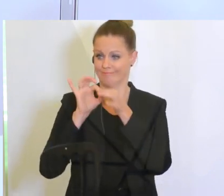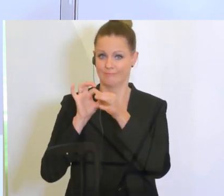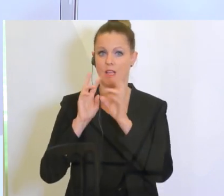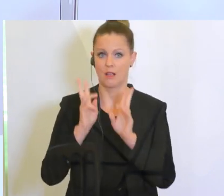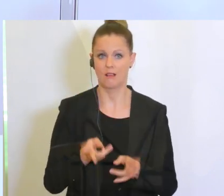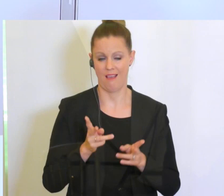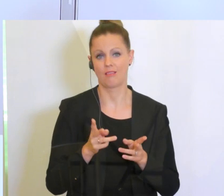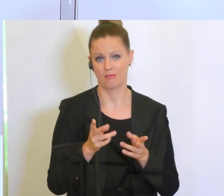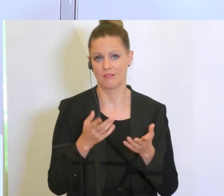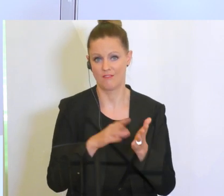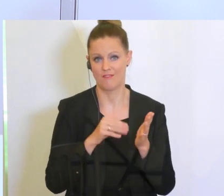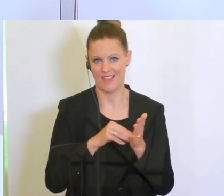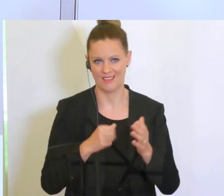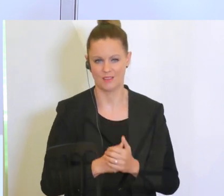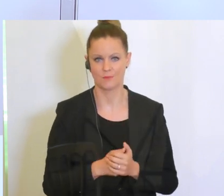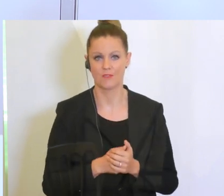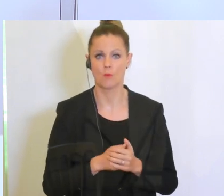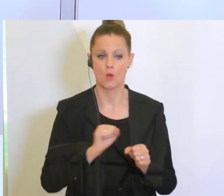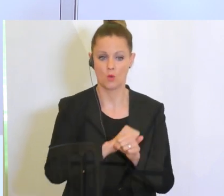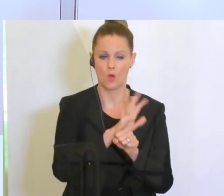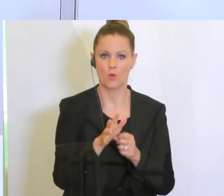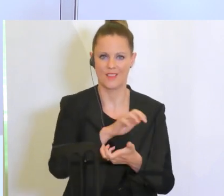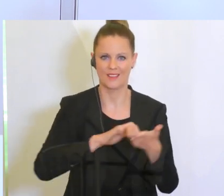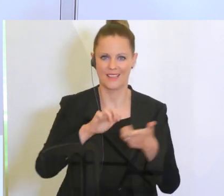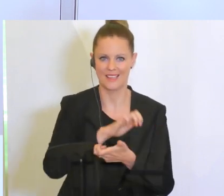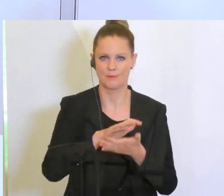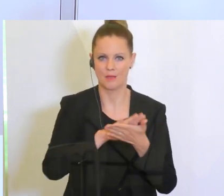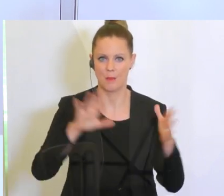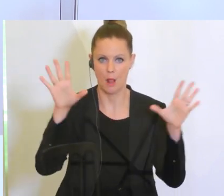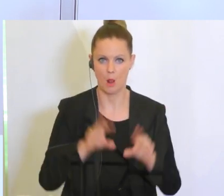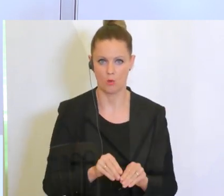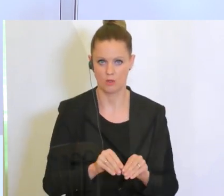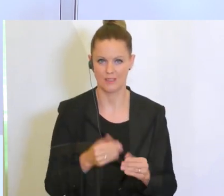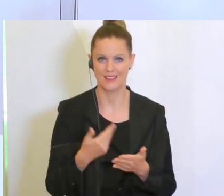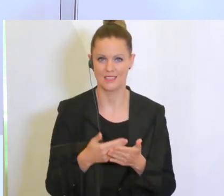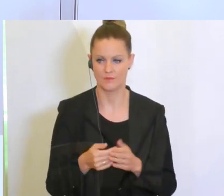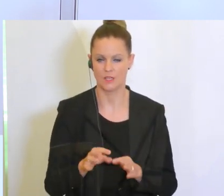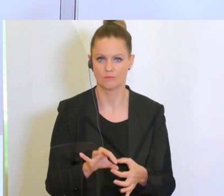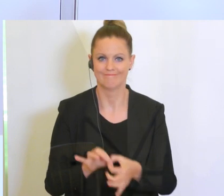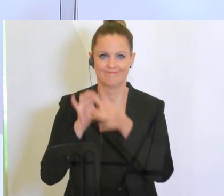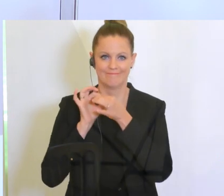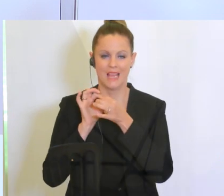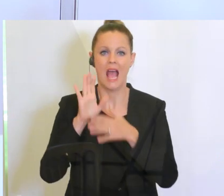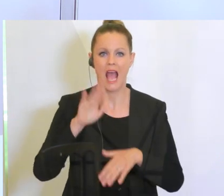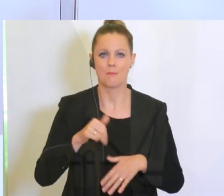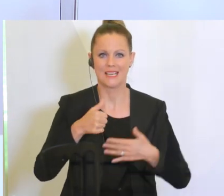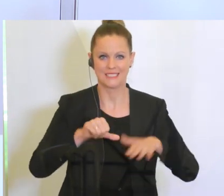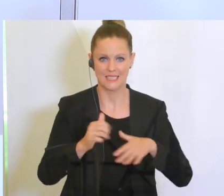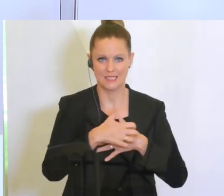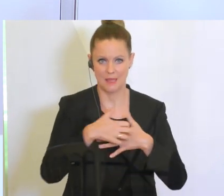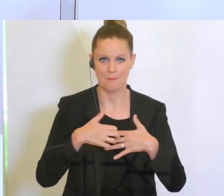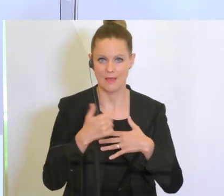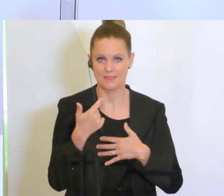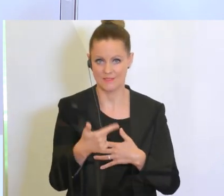denn die Coronakrise hat auch mit dem Lockdown begonnen und deswegen wird es rückwirkend ab 16.03.2020 möglich sein,